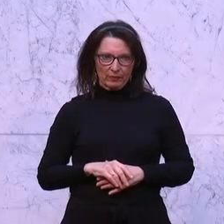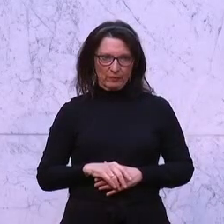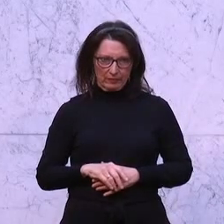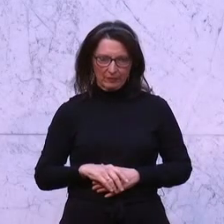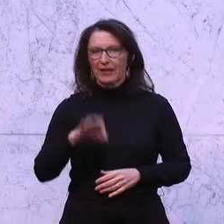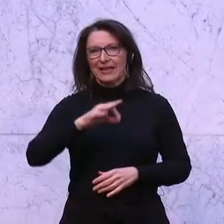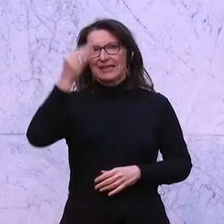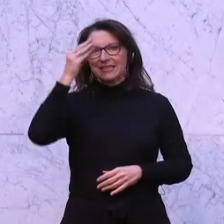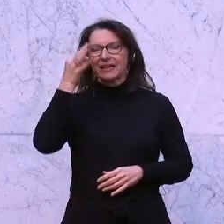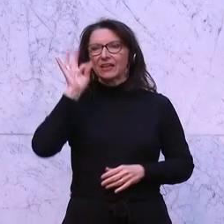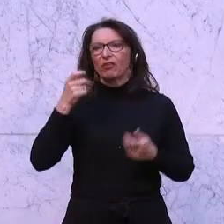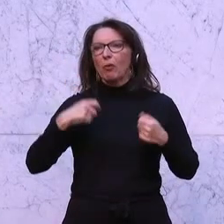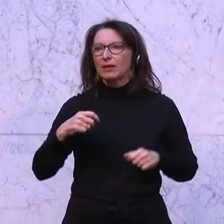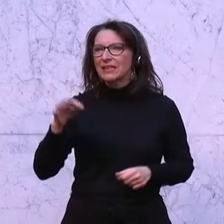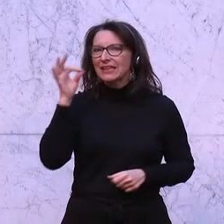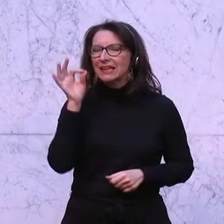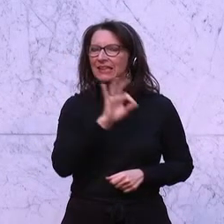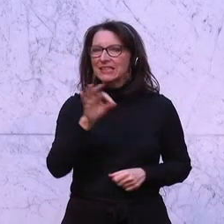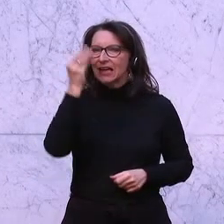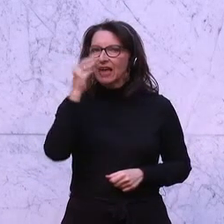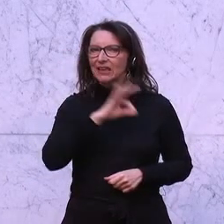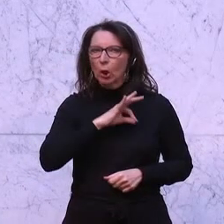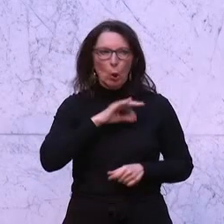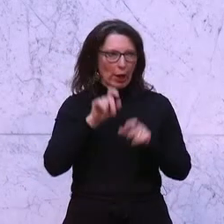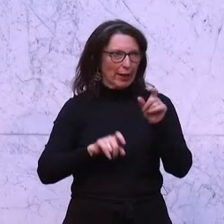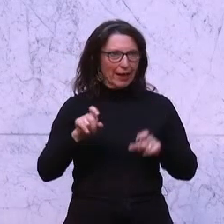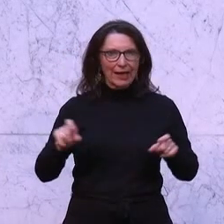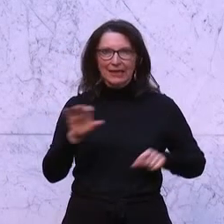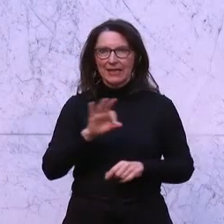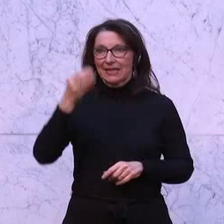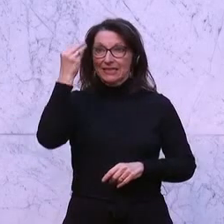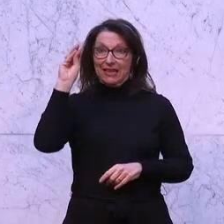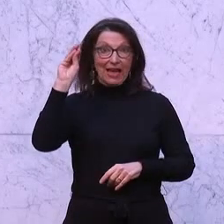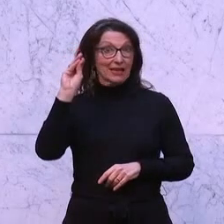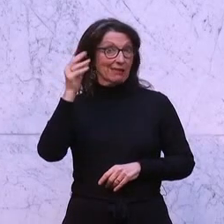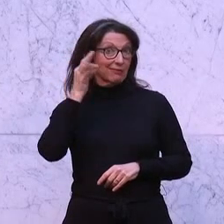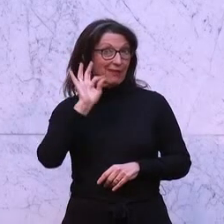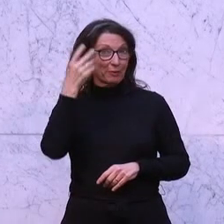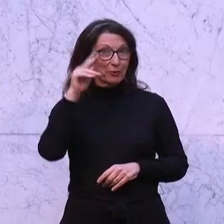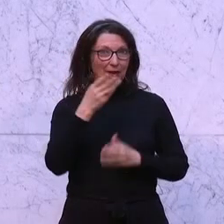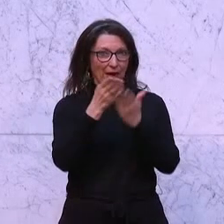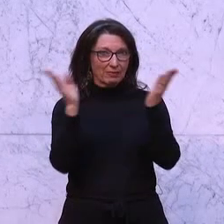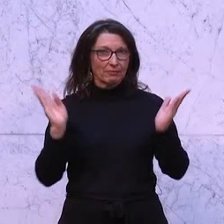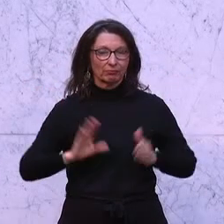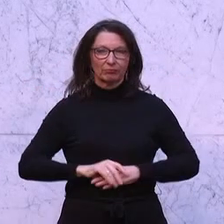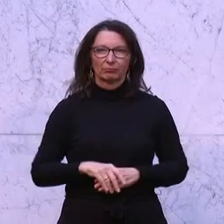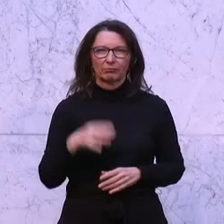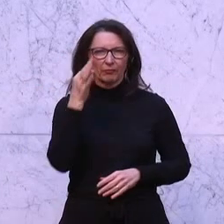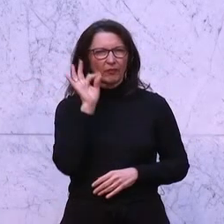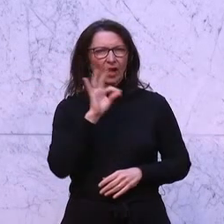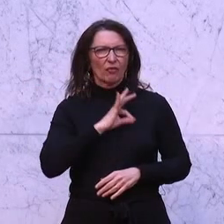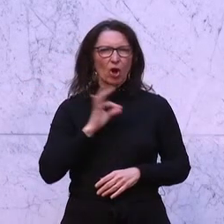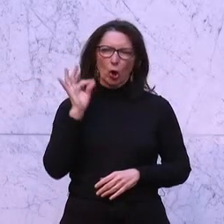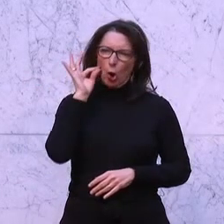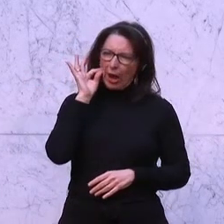Sehr geehrte Frau Präsidentin, geschätzte Kolleginnen, geschätzte Kollegen, sehr geehrte Damen und Herren, Frau Kollegin